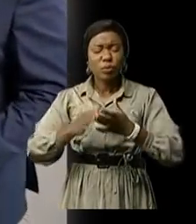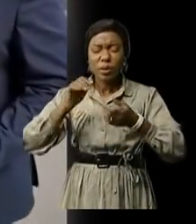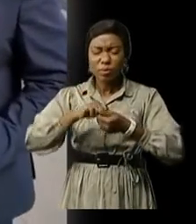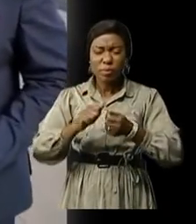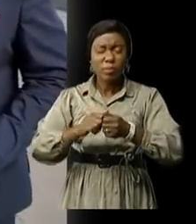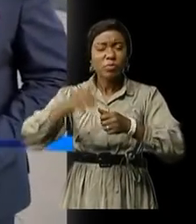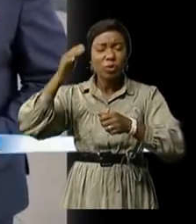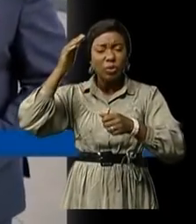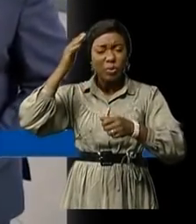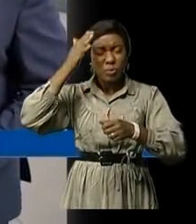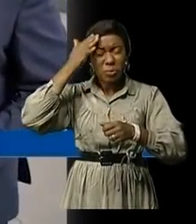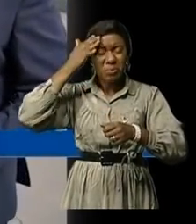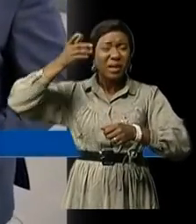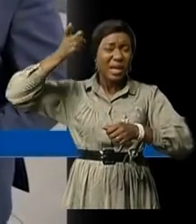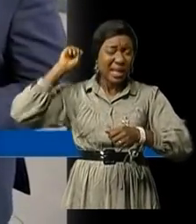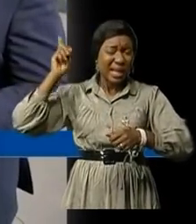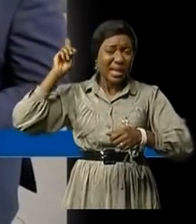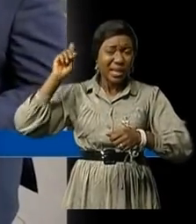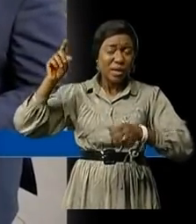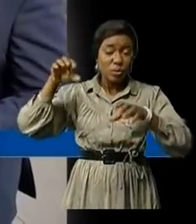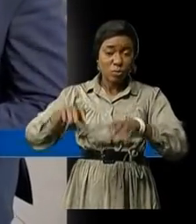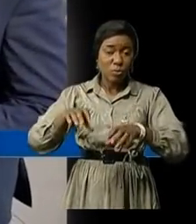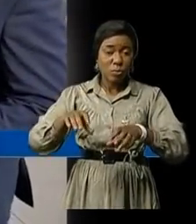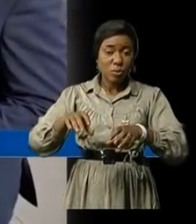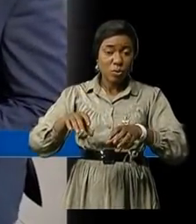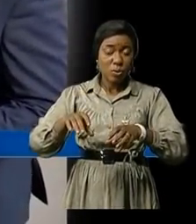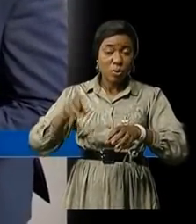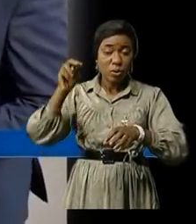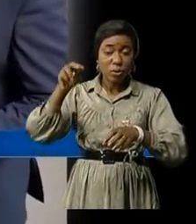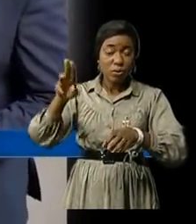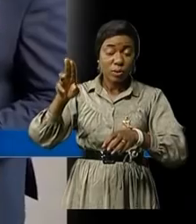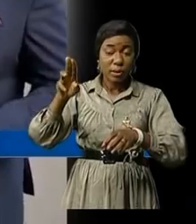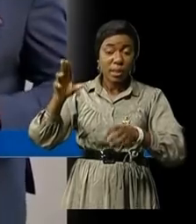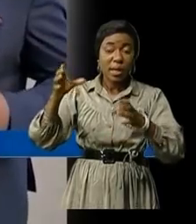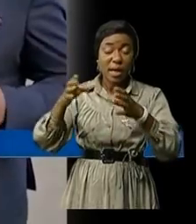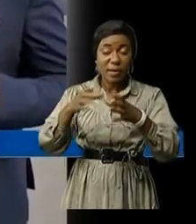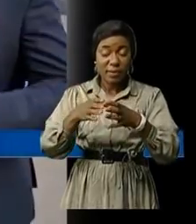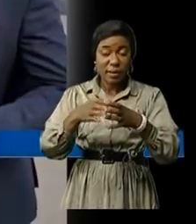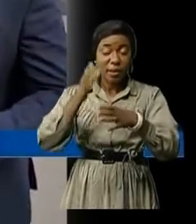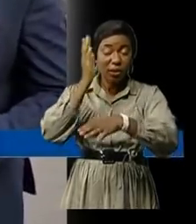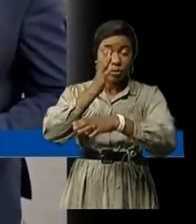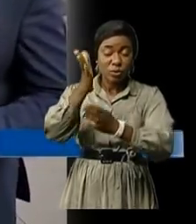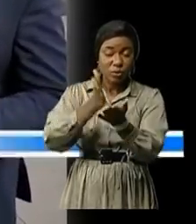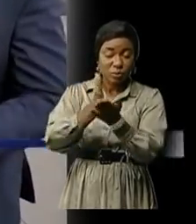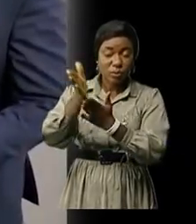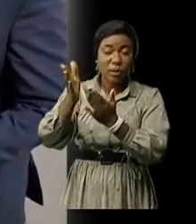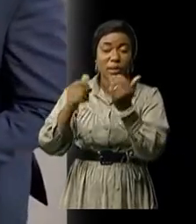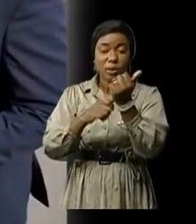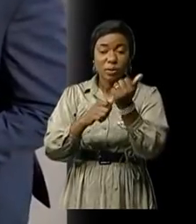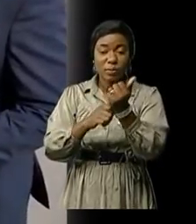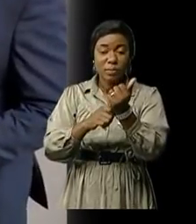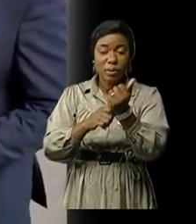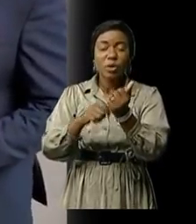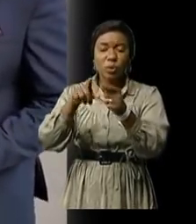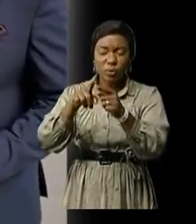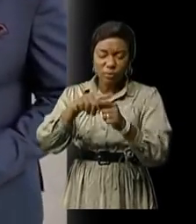en République démocratique du Congo l'ONU à travers les conseils de droits de l'homme sera derrière nous va nous accompagner comme